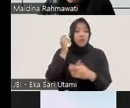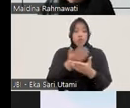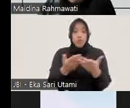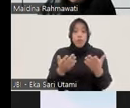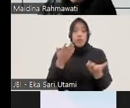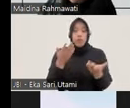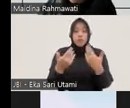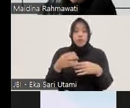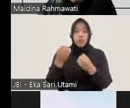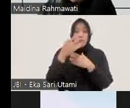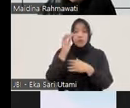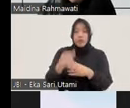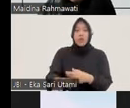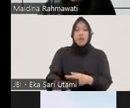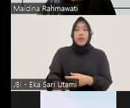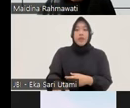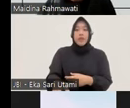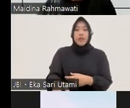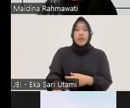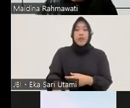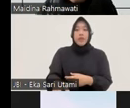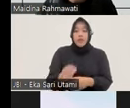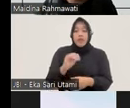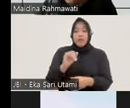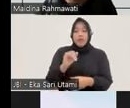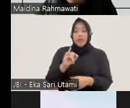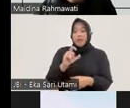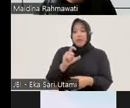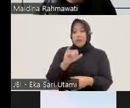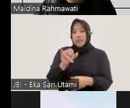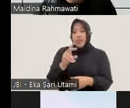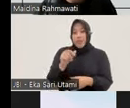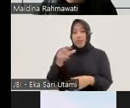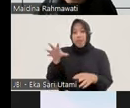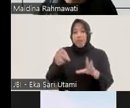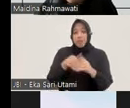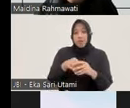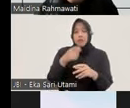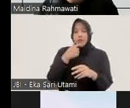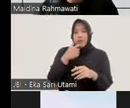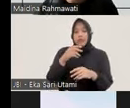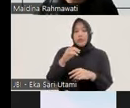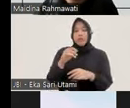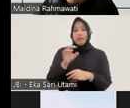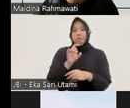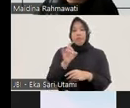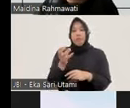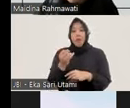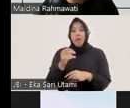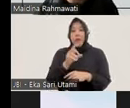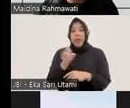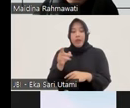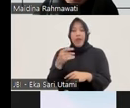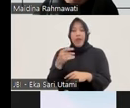bahwa memang ICJR kami tergabung di Konfosium Restoratif Justice bersama dengan IJRS dan LEIB juga membahas